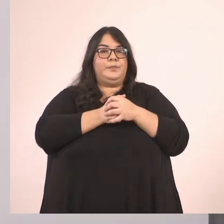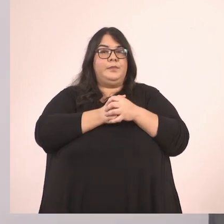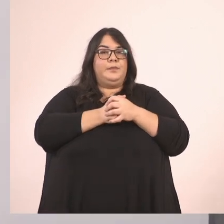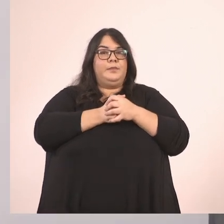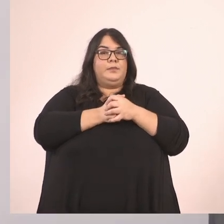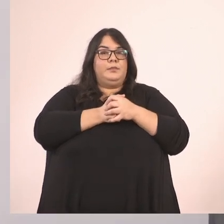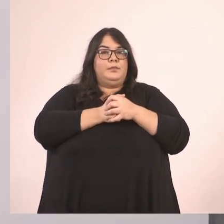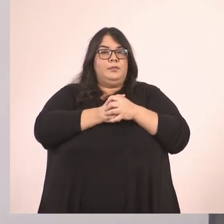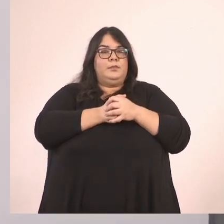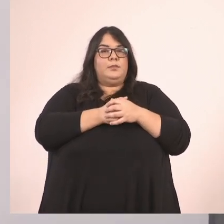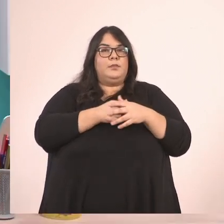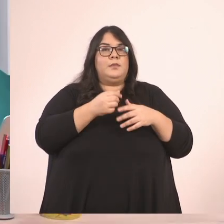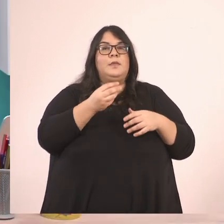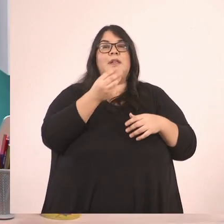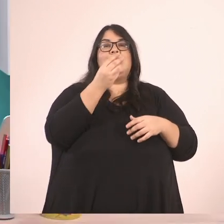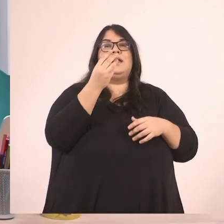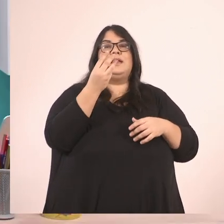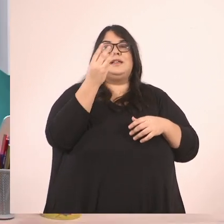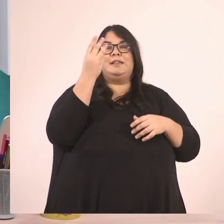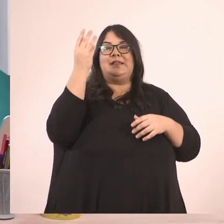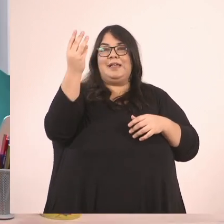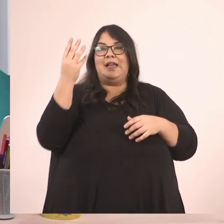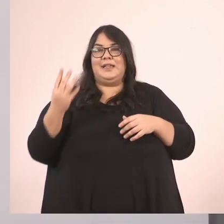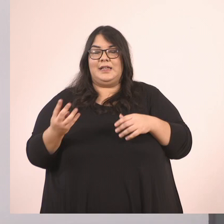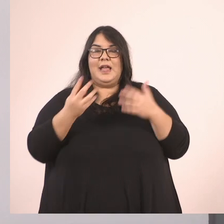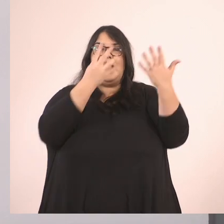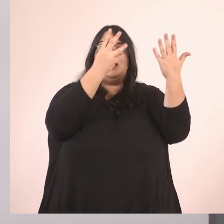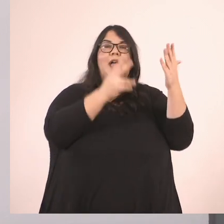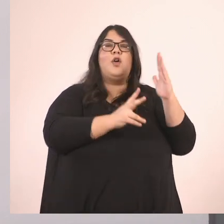Το 3 τέταρτα και το 9 δωδέκατα